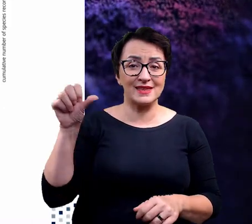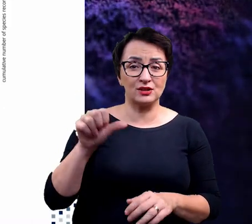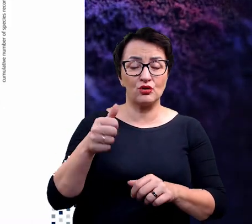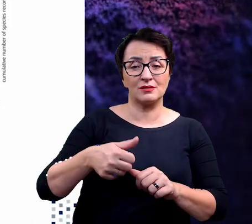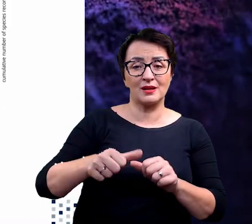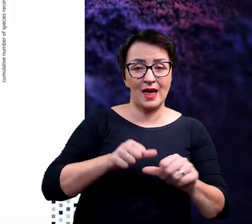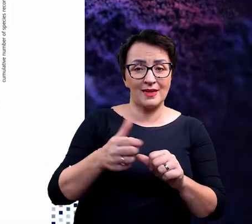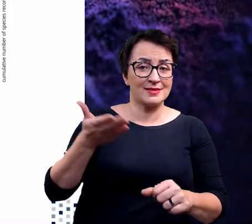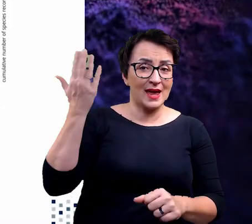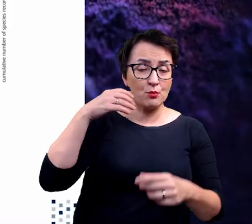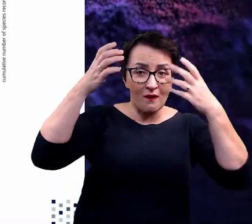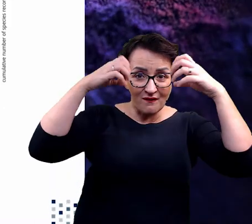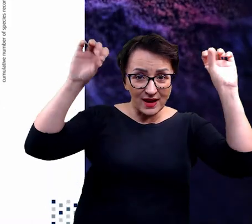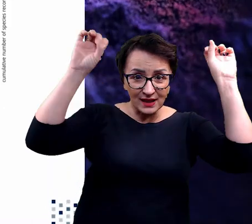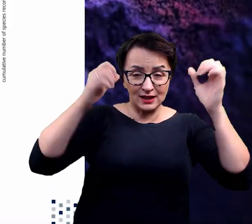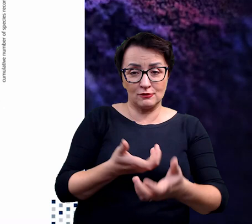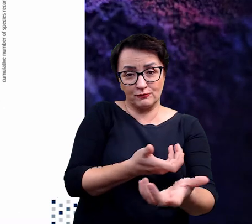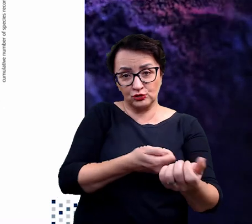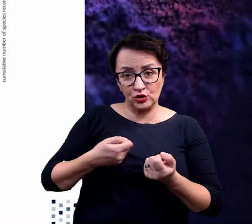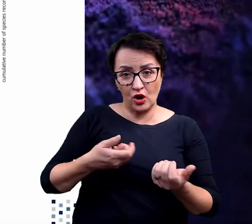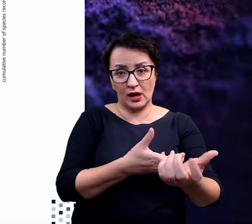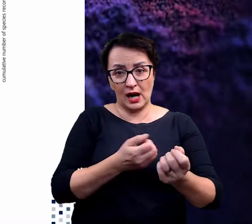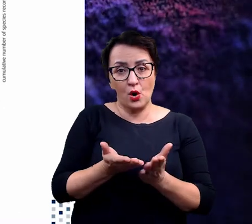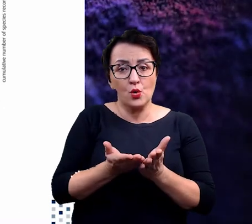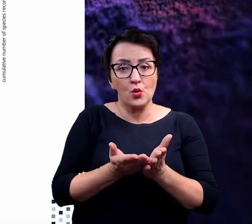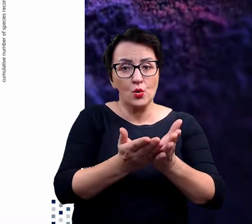wikingowie wciągali swoje łodzie na ląd.